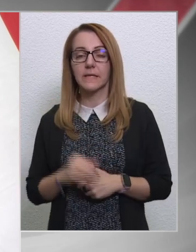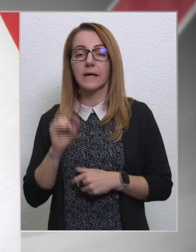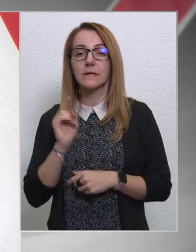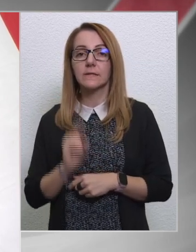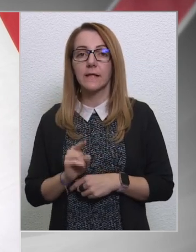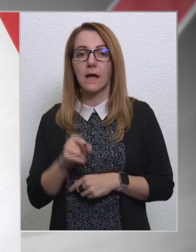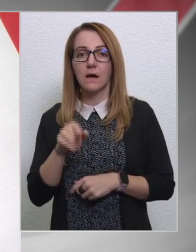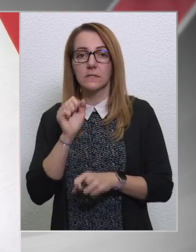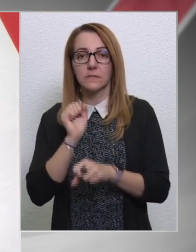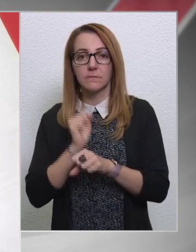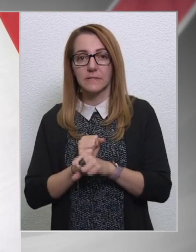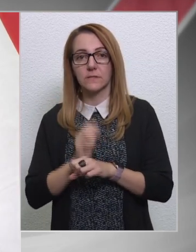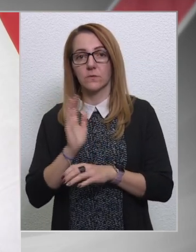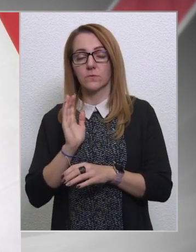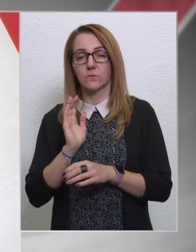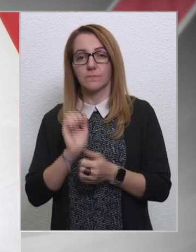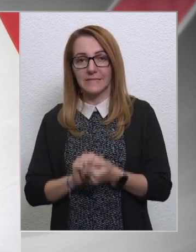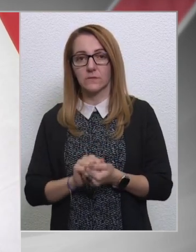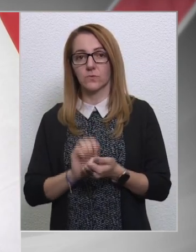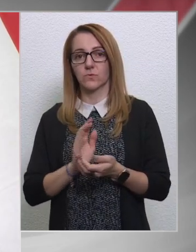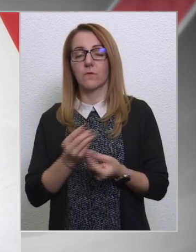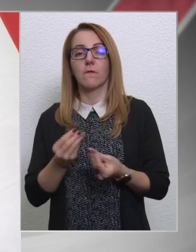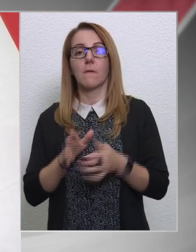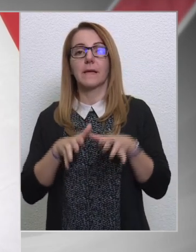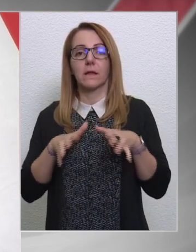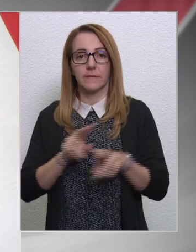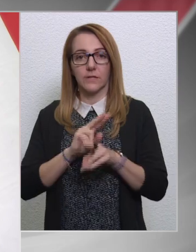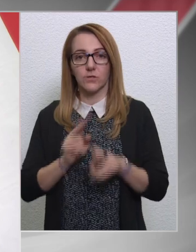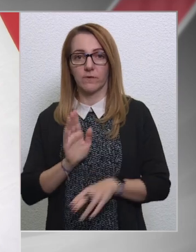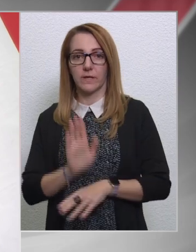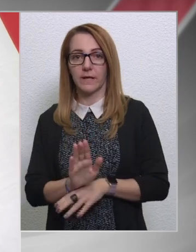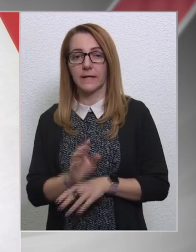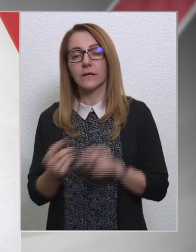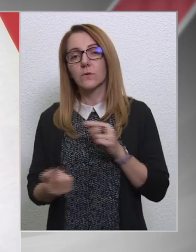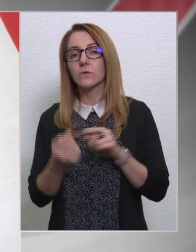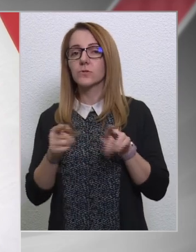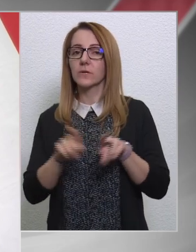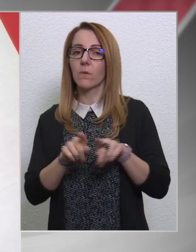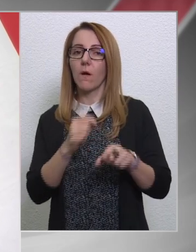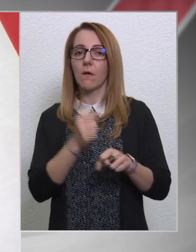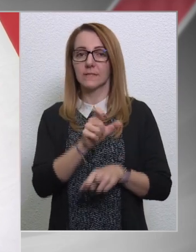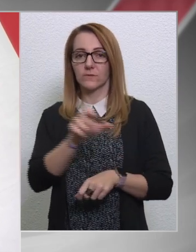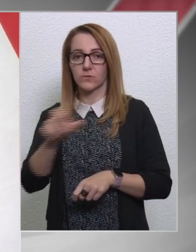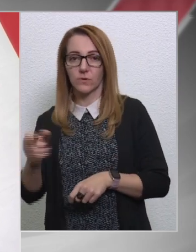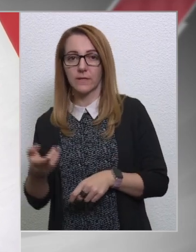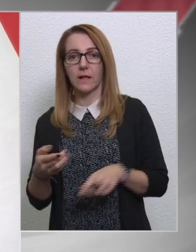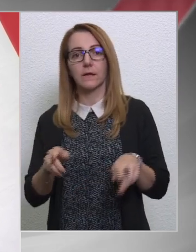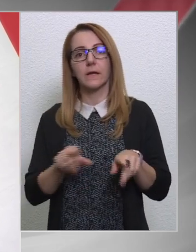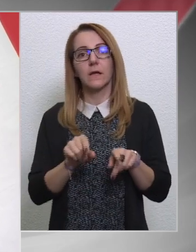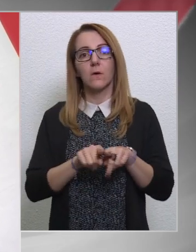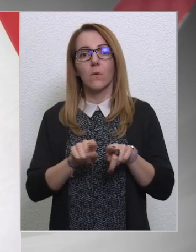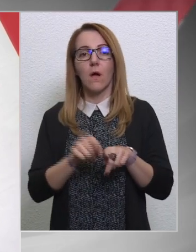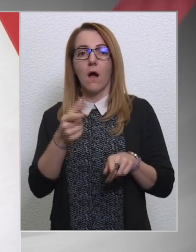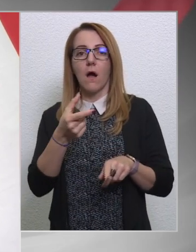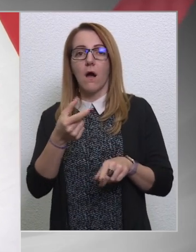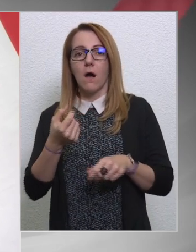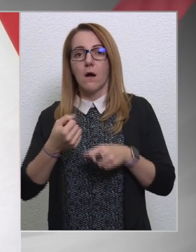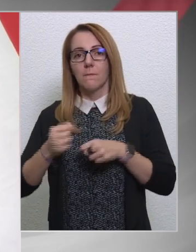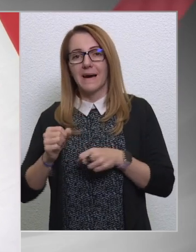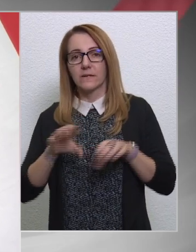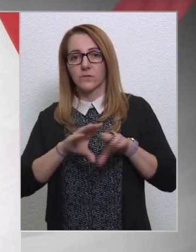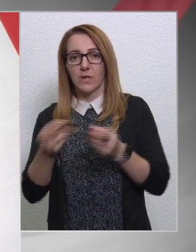de az biztos, hogy valamilyen hatása ennek van, különösen azoknál a biztosoknál, akik egyébként azon pár családokból érkeznek, akik a